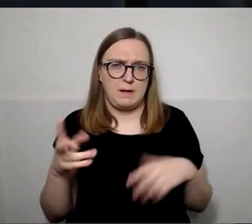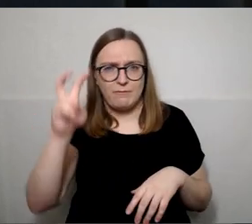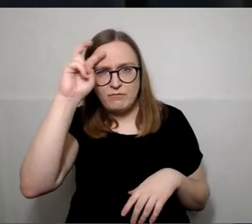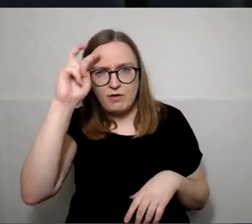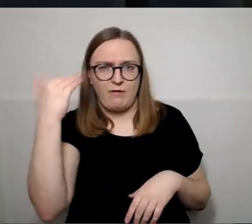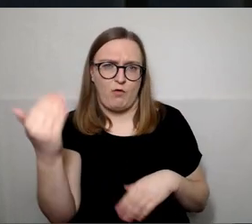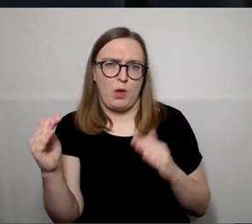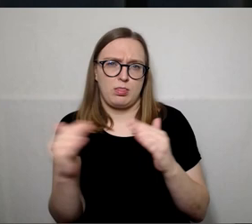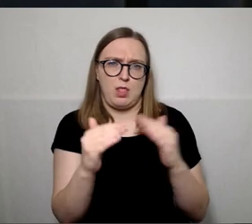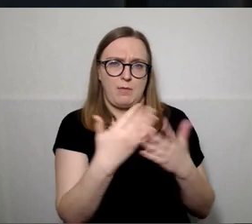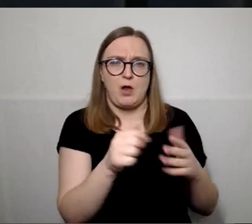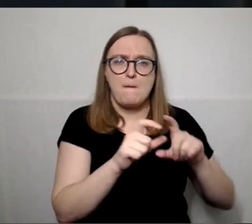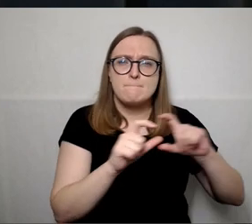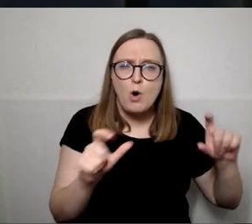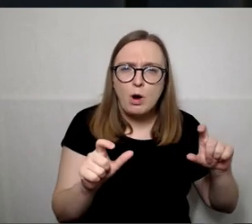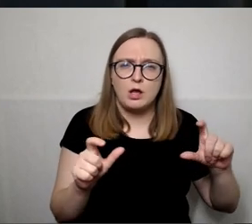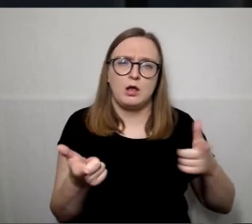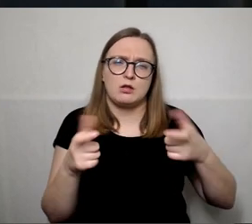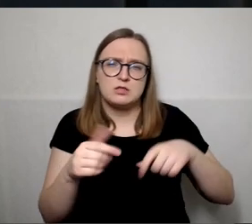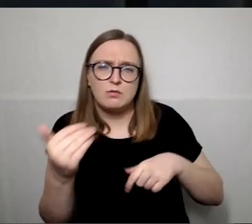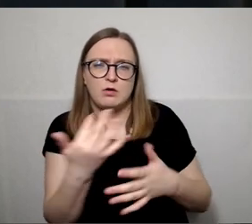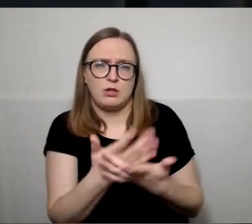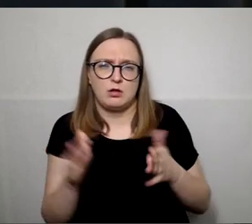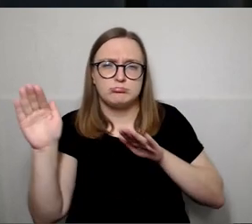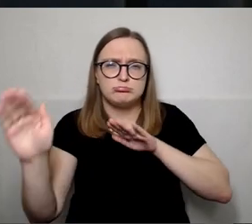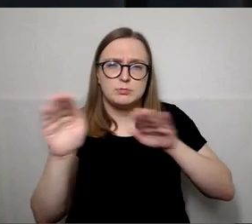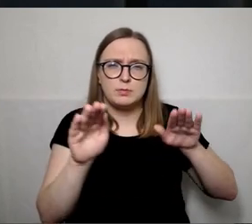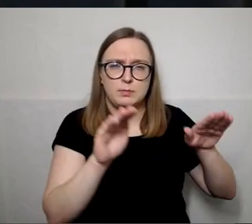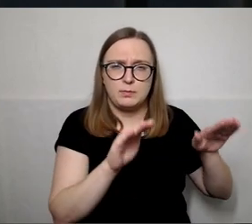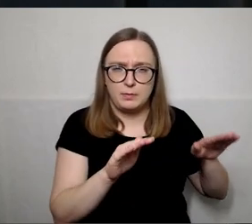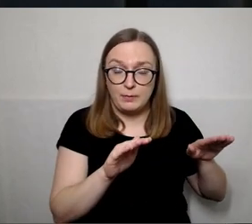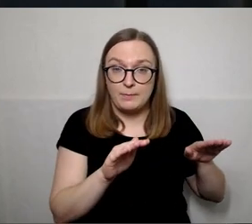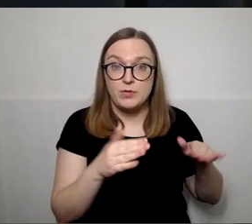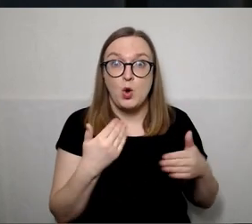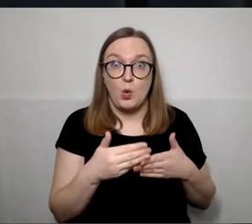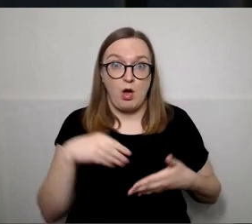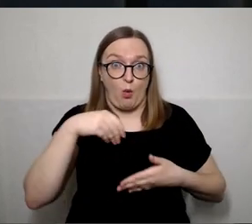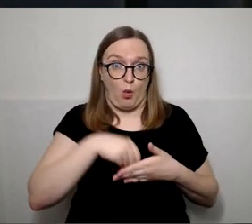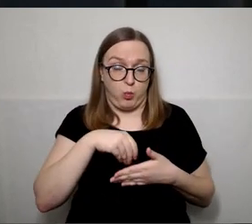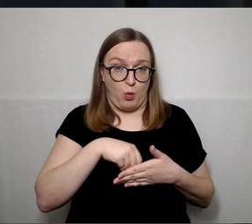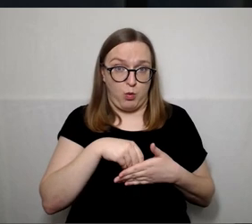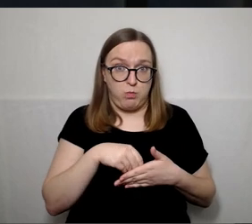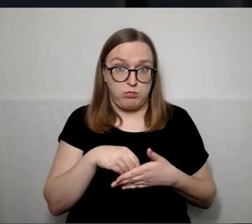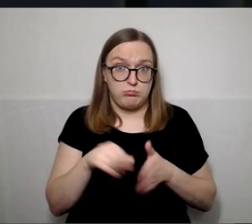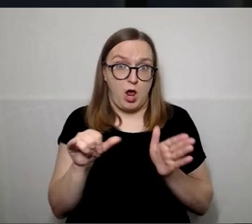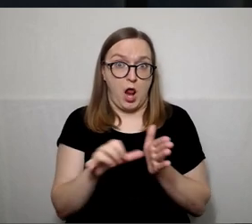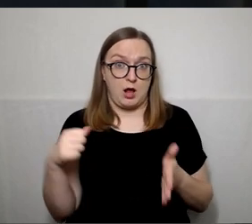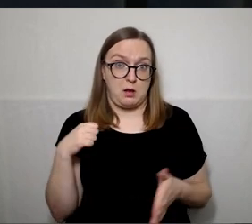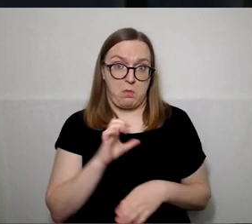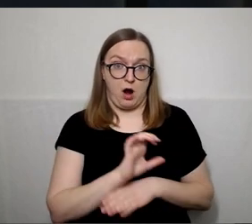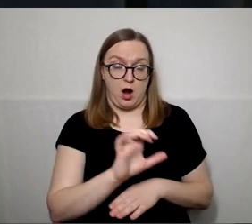pastatų. ryškia, nes tada sutaupant elektros, energijos,